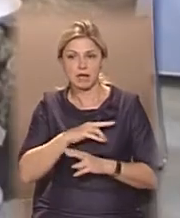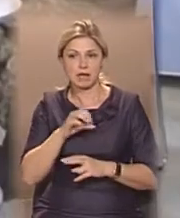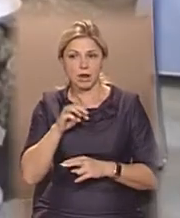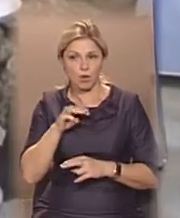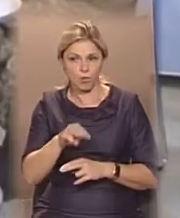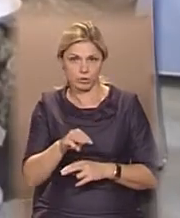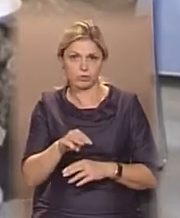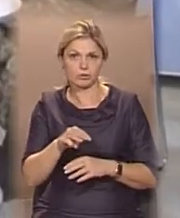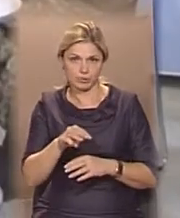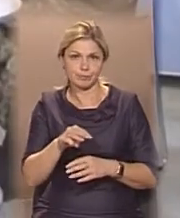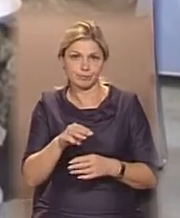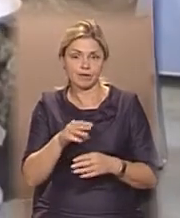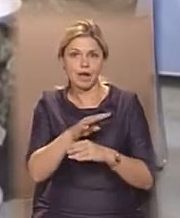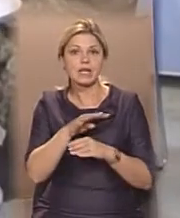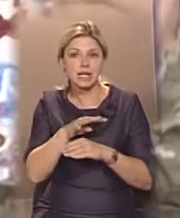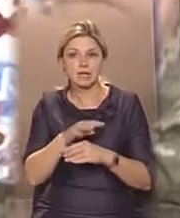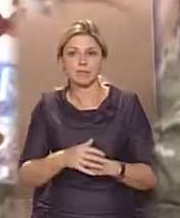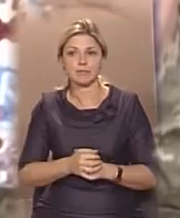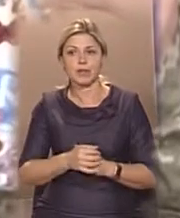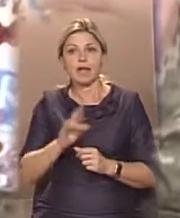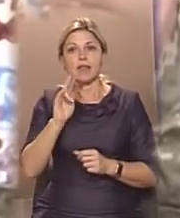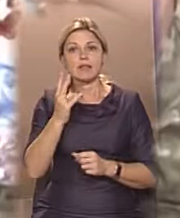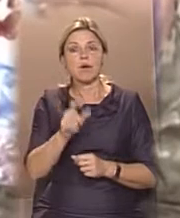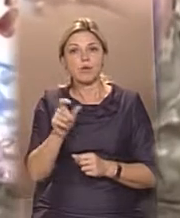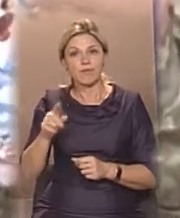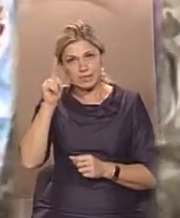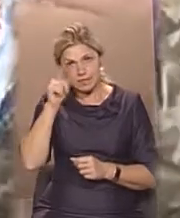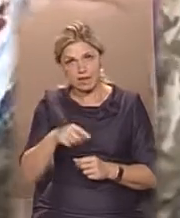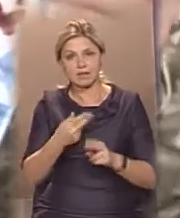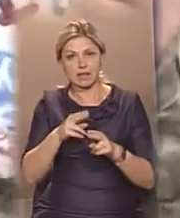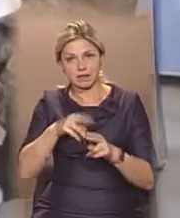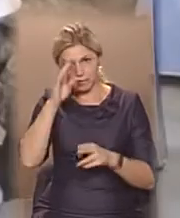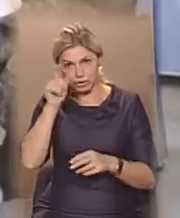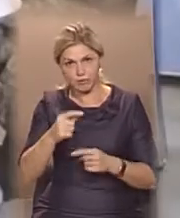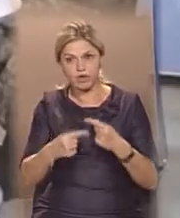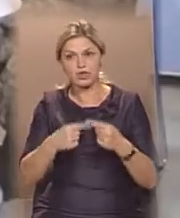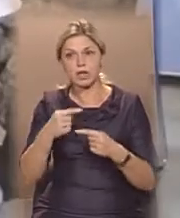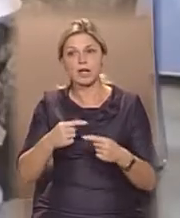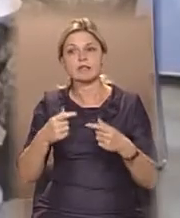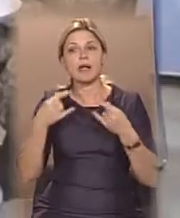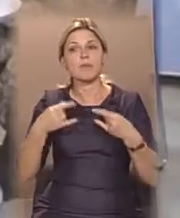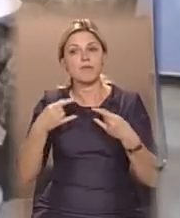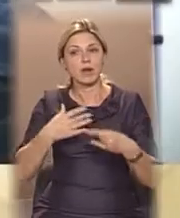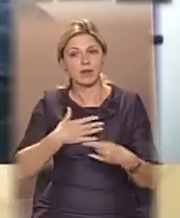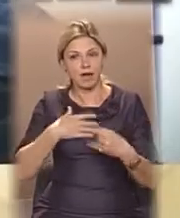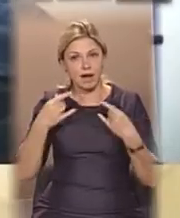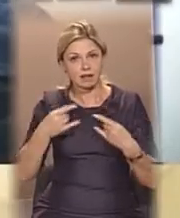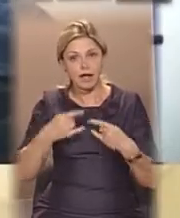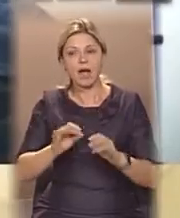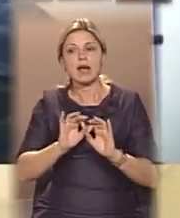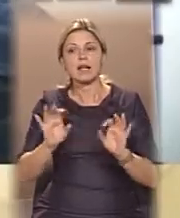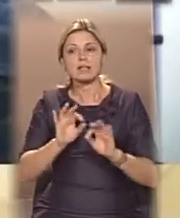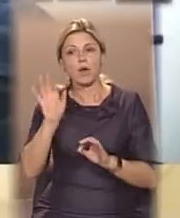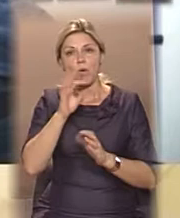Миколайці знайомі з Олексієм Квашею через програми нашого телеканалу. Поет був гостем студії. Розповідав про свою